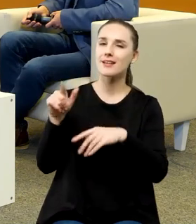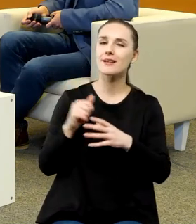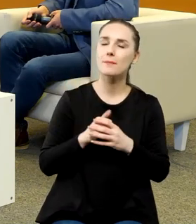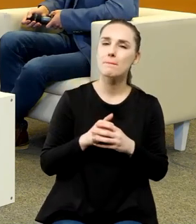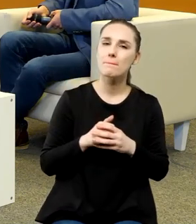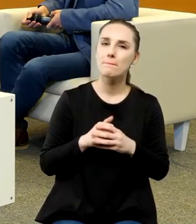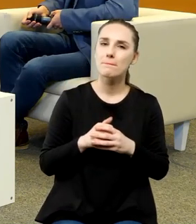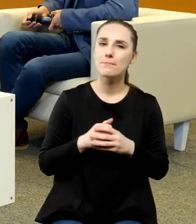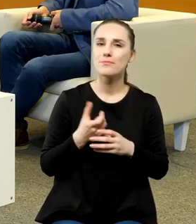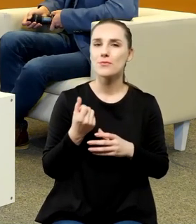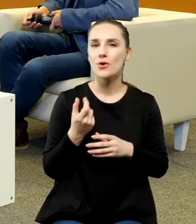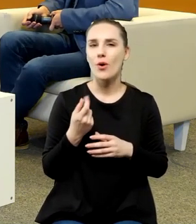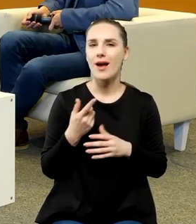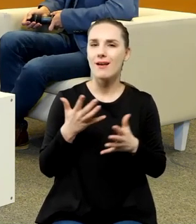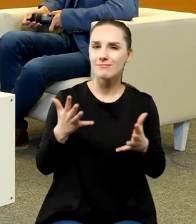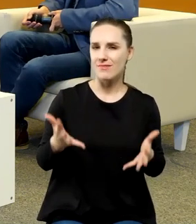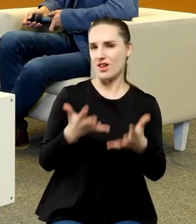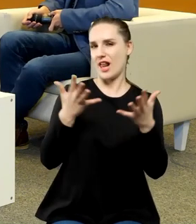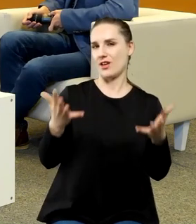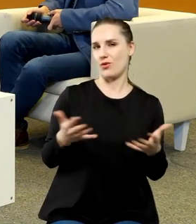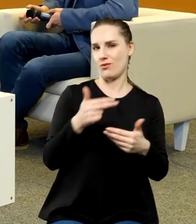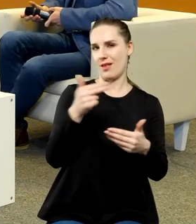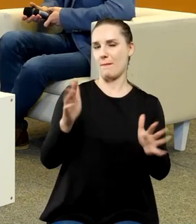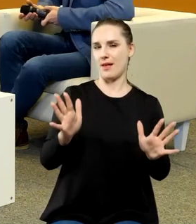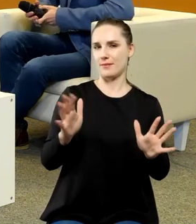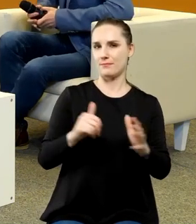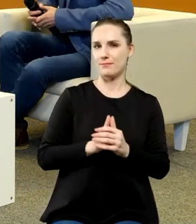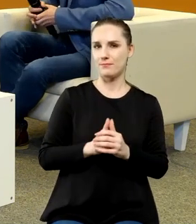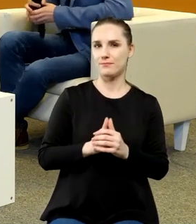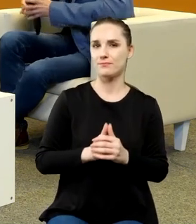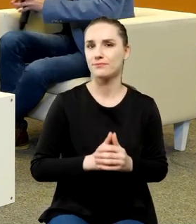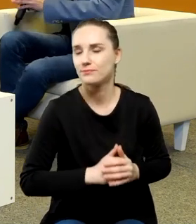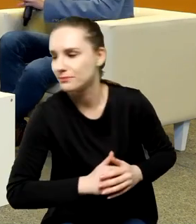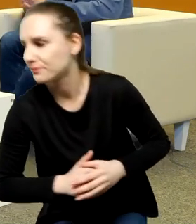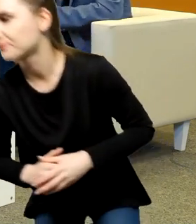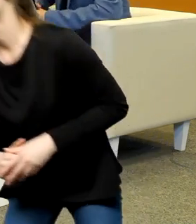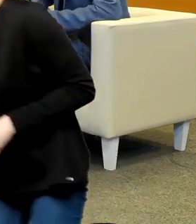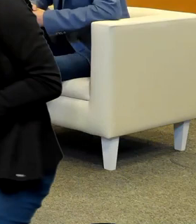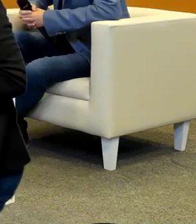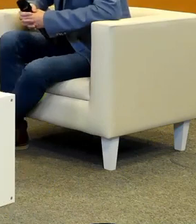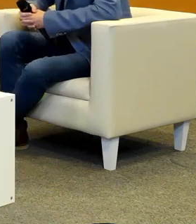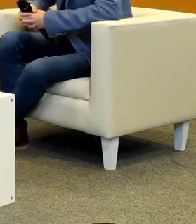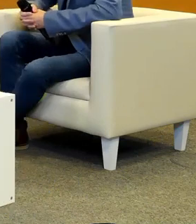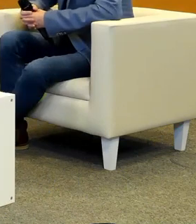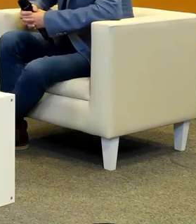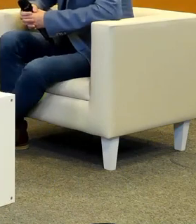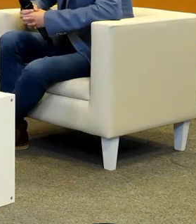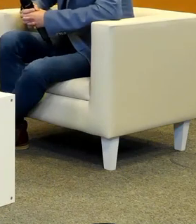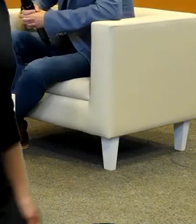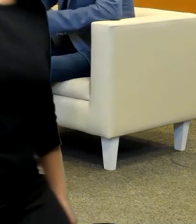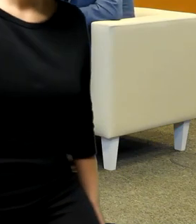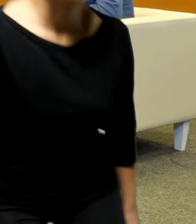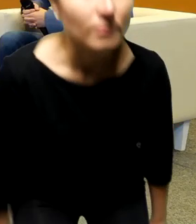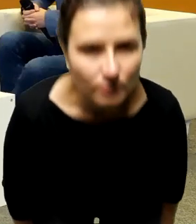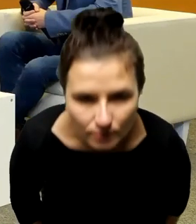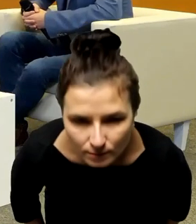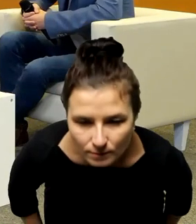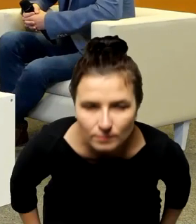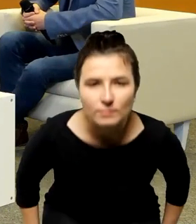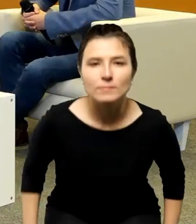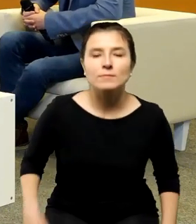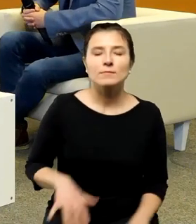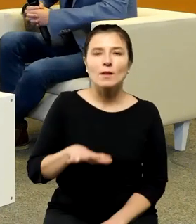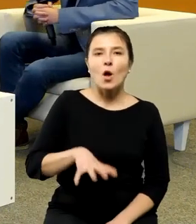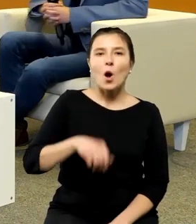może troszkę lżej. Jeśli mogę jeszcze na chwilę chciałabym wrócić do tych obchodów 1873 roku bo